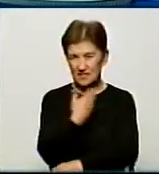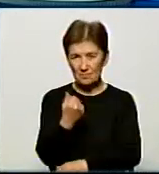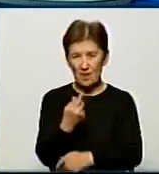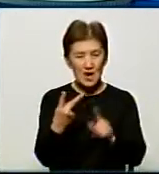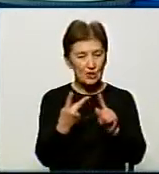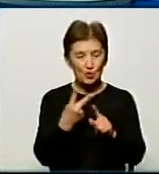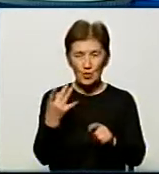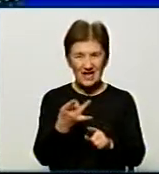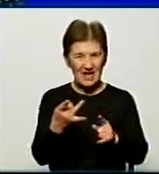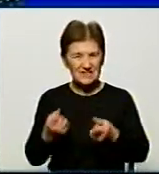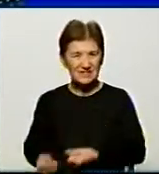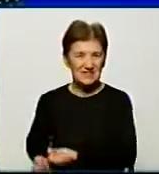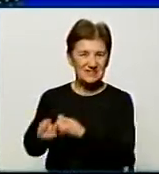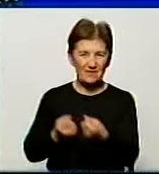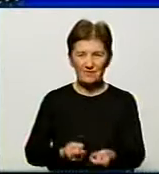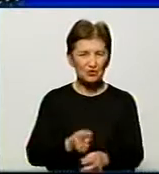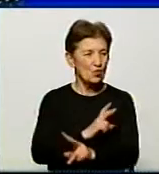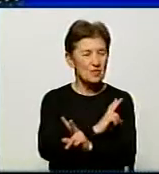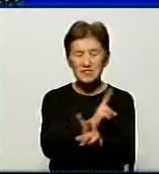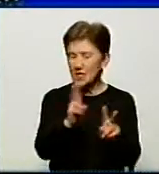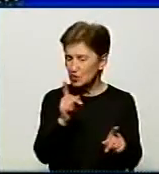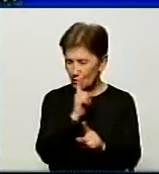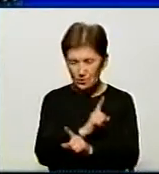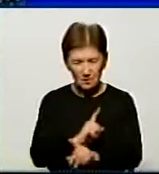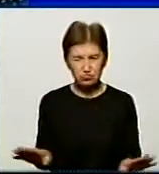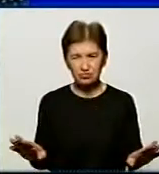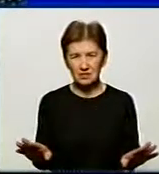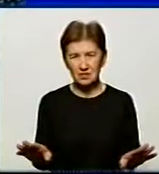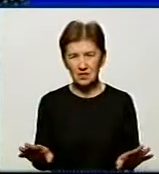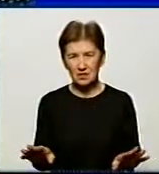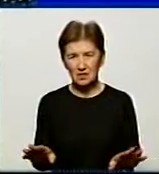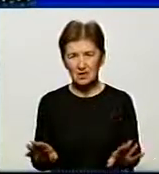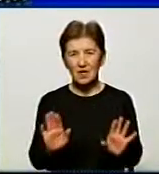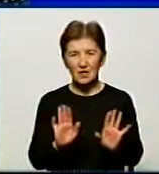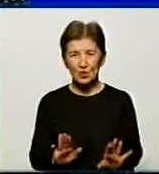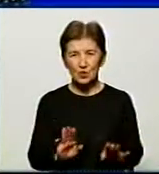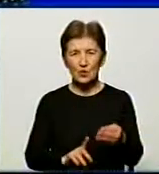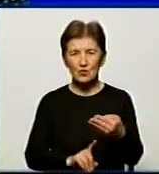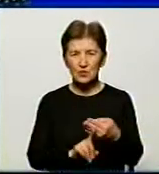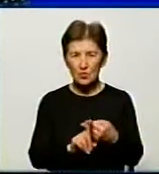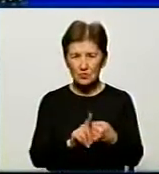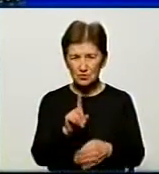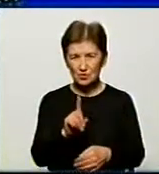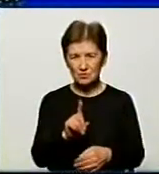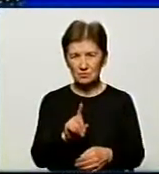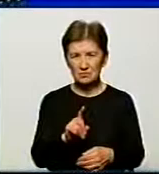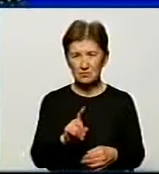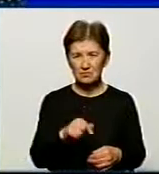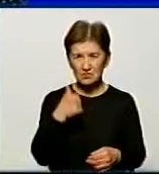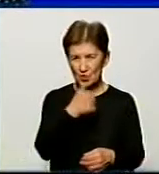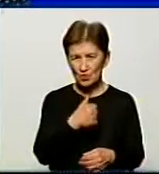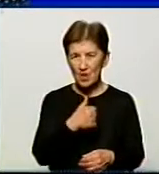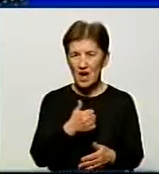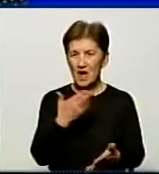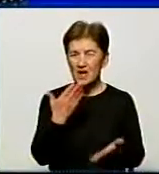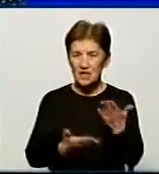завозити їх в країну ніхто вже не буде. Це станеться тільки масово на початку нового епідсезону? тому якщо людина хоче